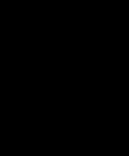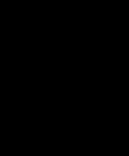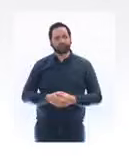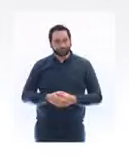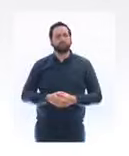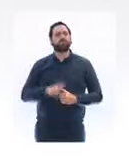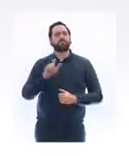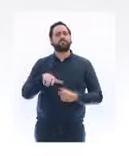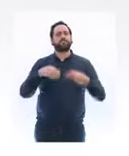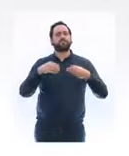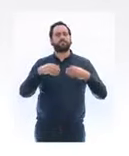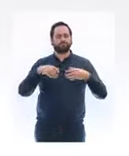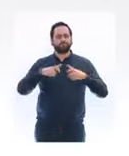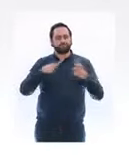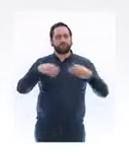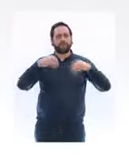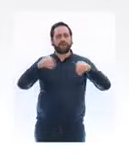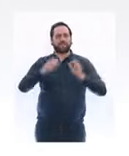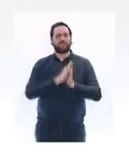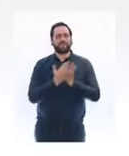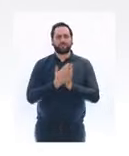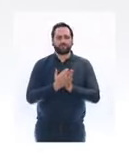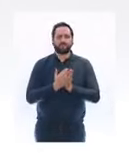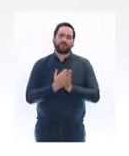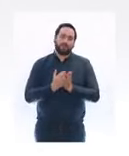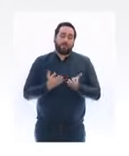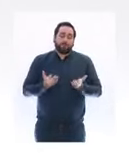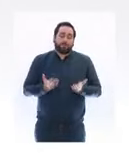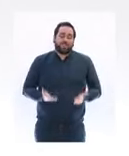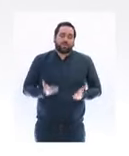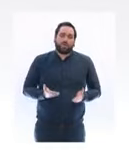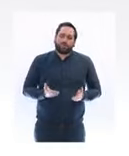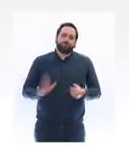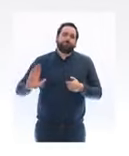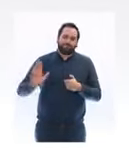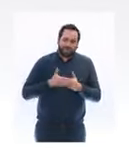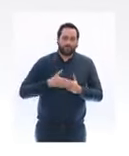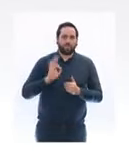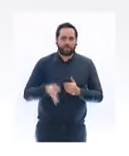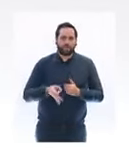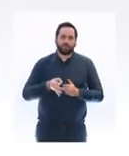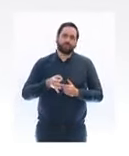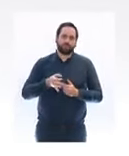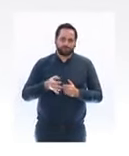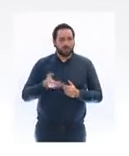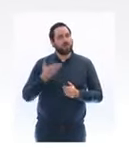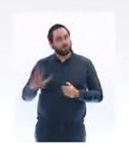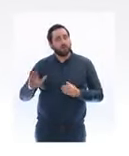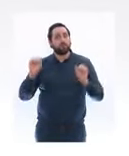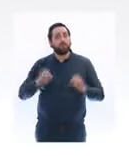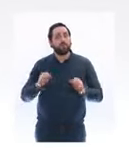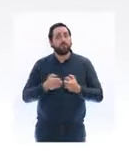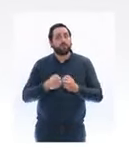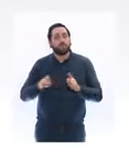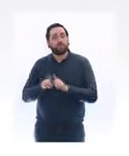pour le moment partie des commerces ouverts. Mais elles pourront, comme les disquaires d'ailleurs, organiser des